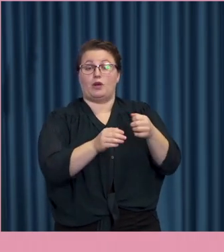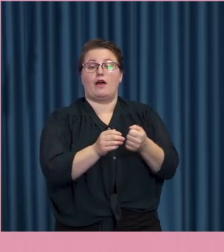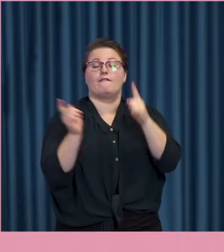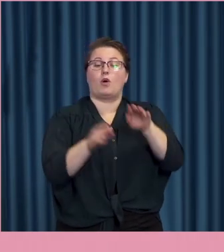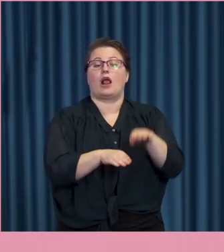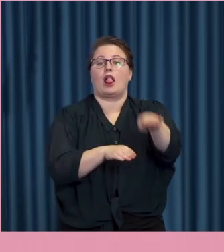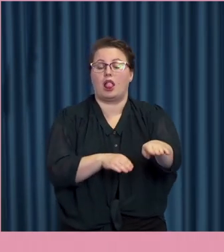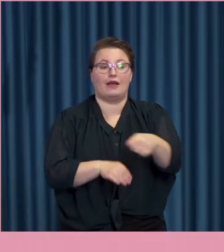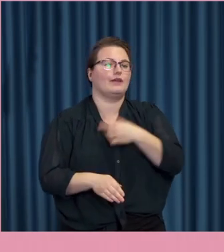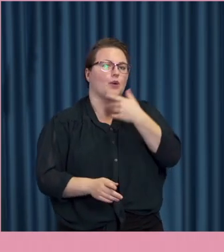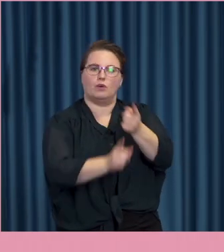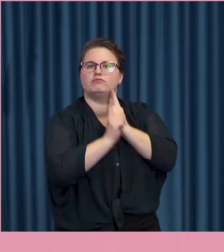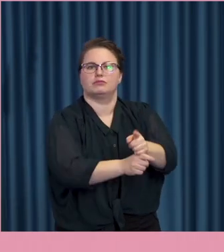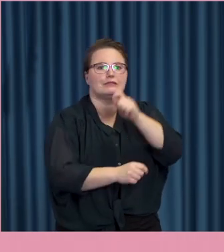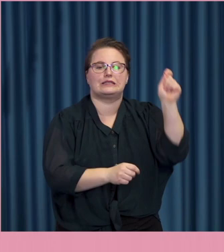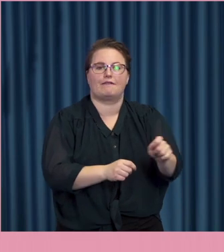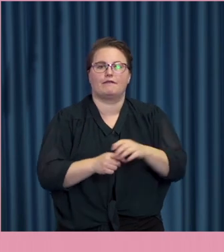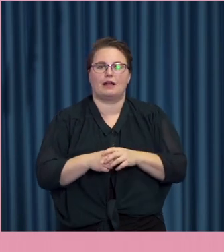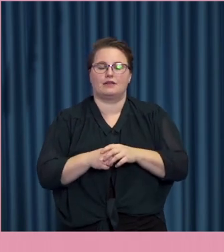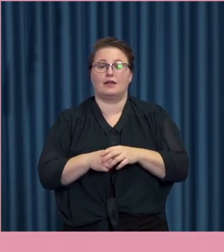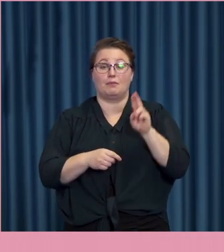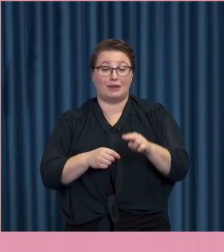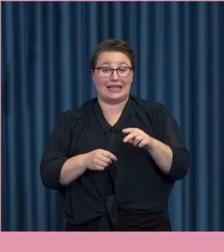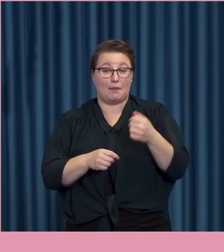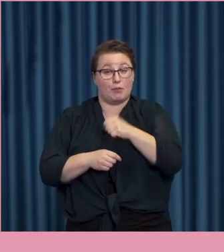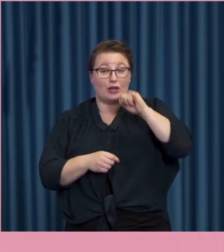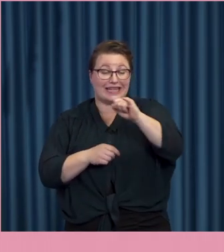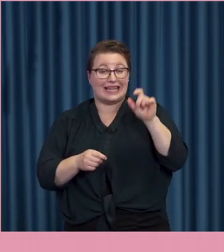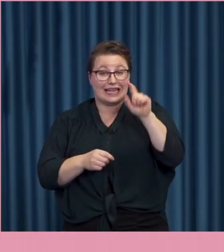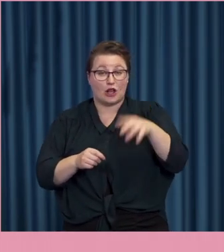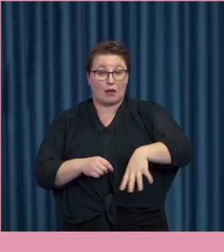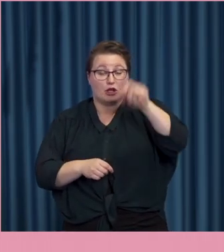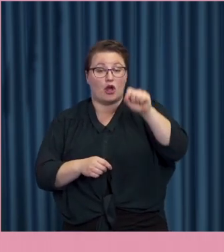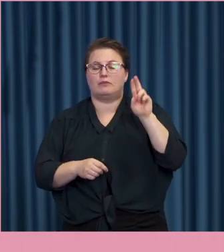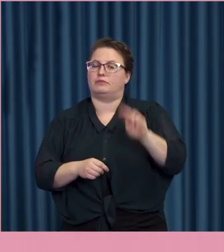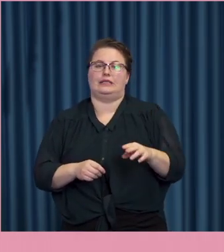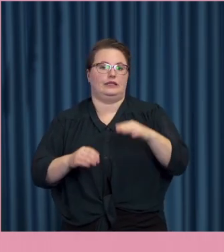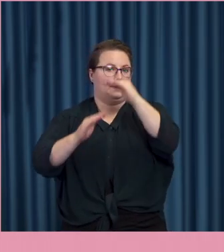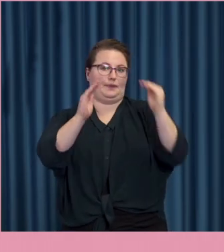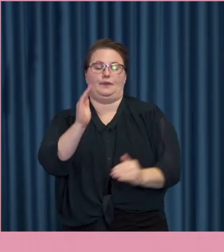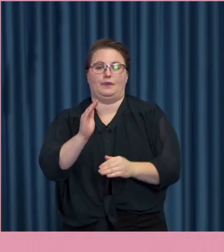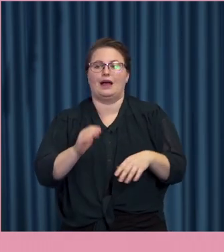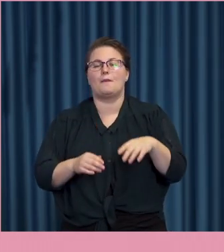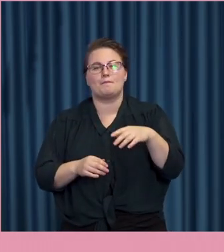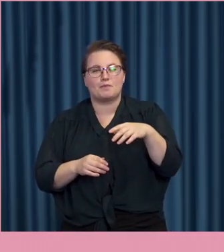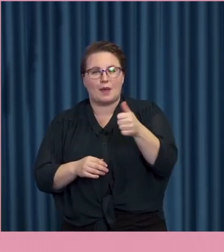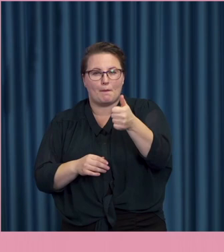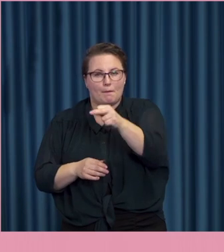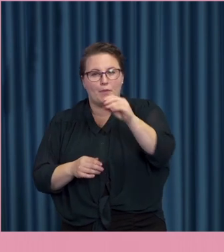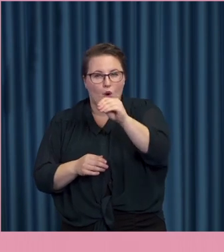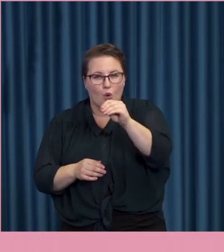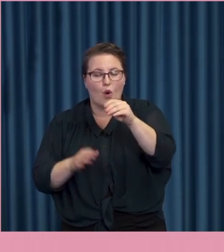Brott i digitala miljöer underbeivras. Brottsförebyggande rådet gjorde en allmän undersökning. Inte bara om kränkning av